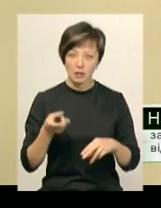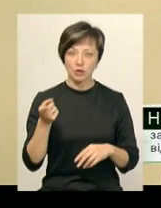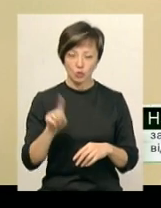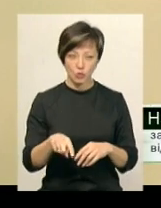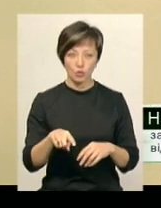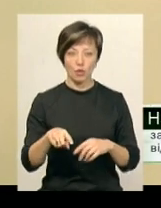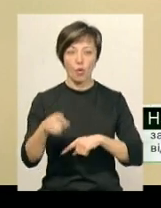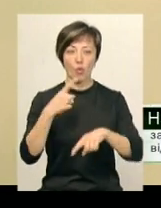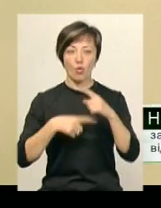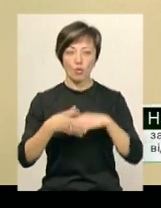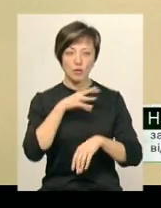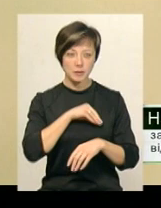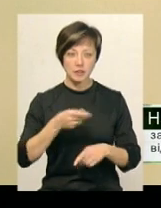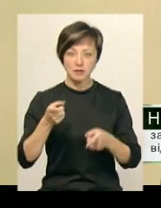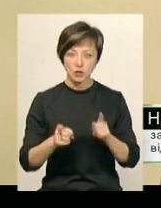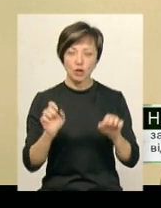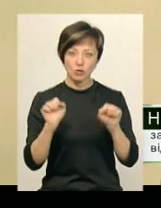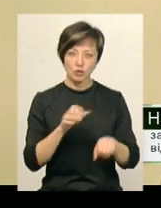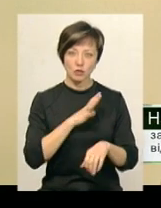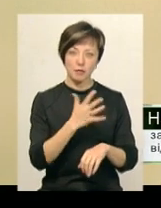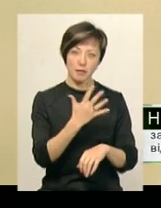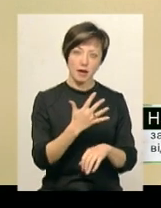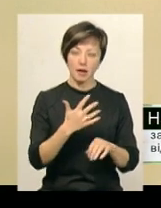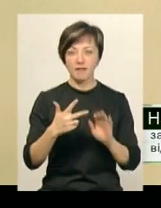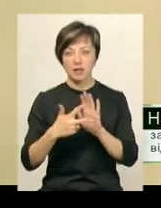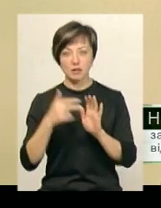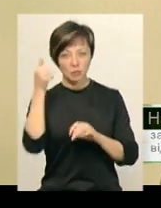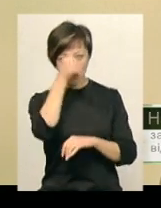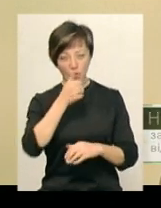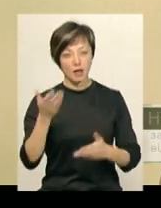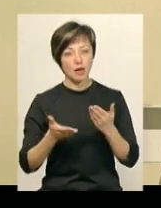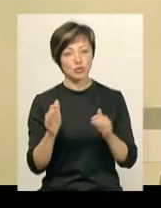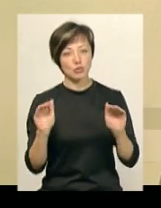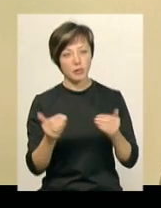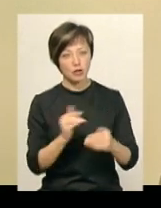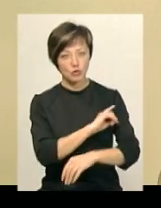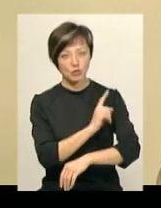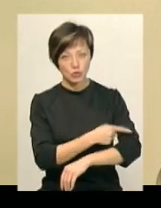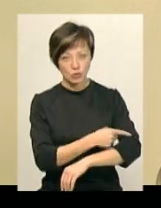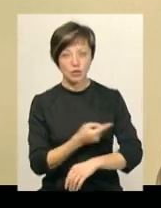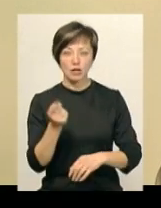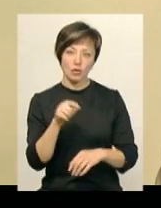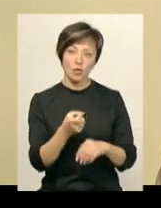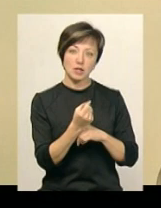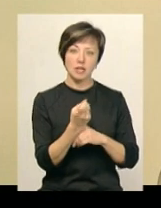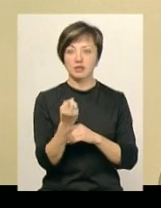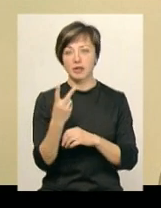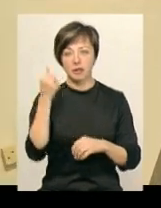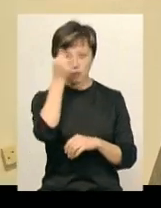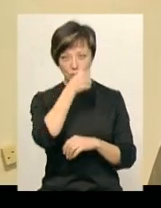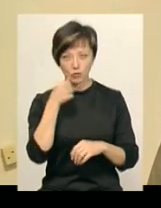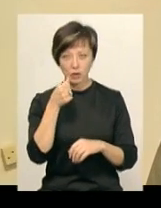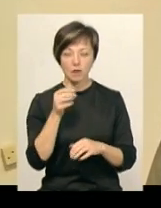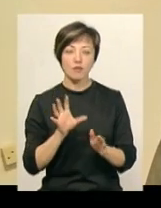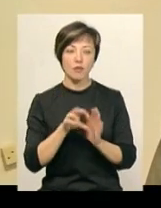окупність її, звичайно, може бути 5-8 років. Якщо вона меншої потужності, то 11-12 років.